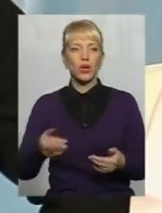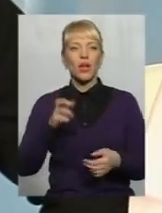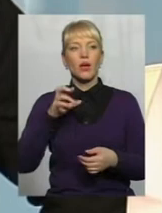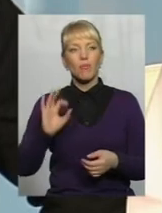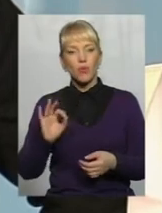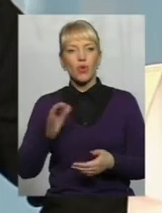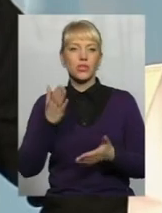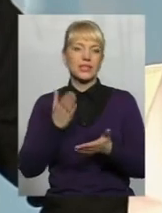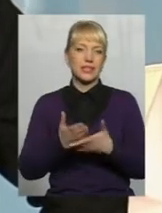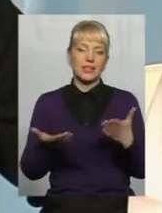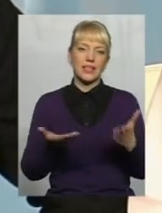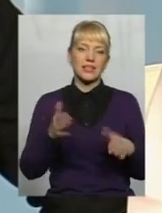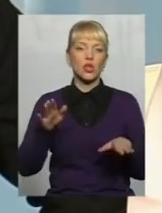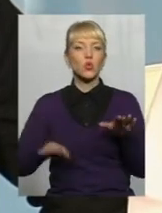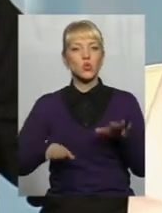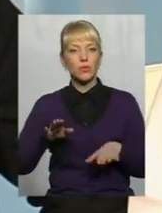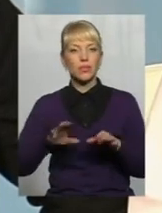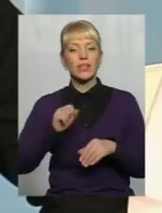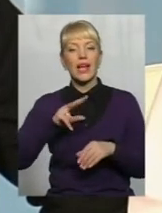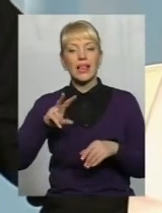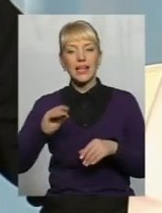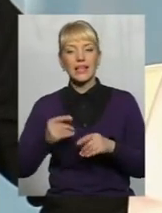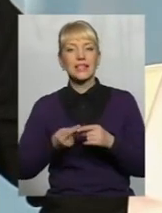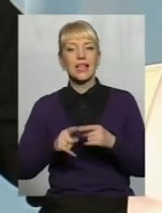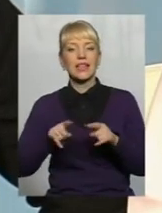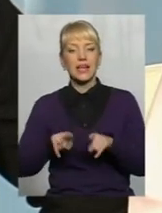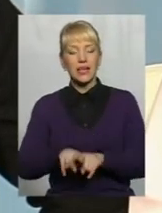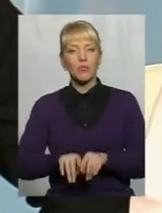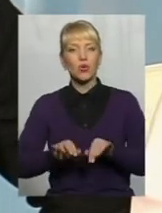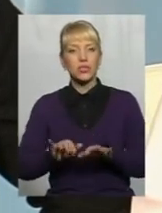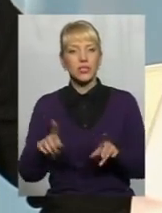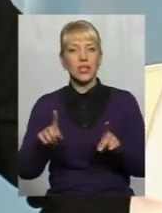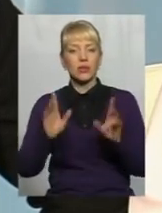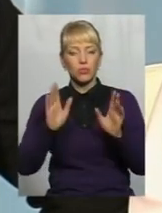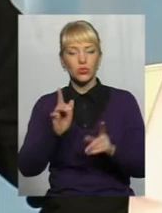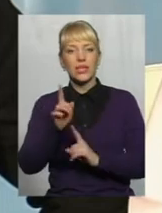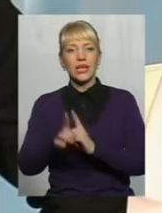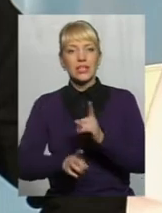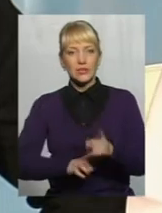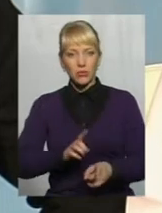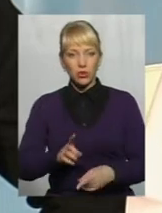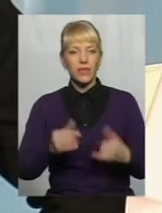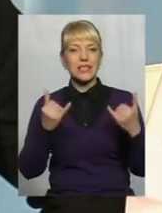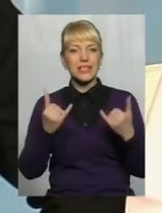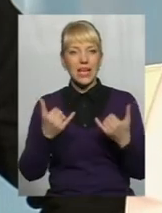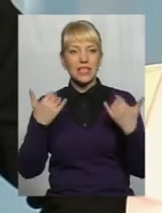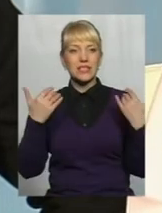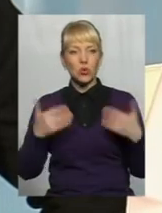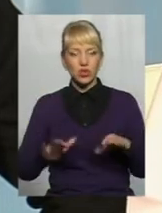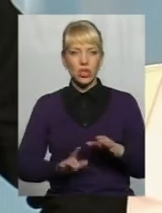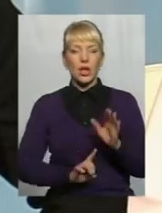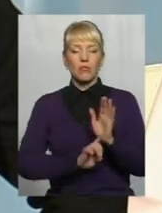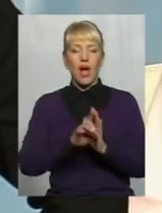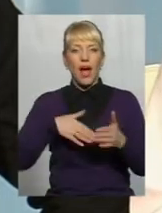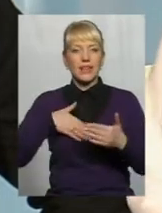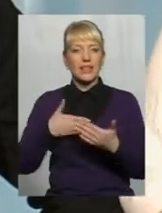є якісь сумніви Але це такий процес, який я впевнена, що він буде змінюватися Зараз вже підшла більш